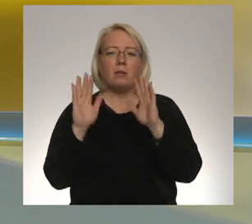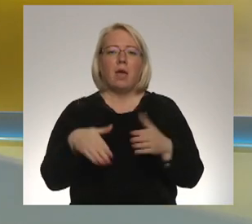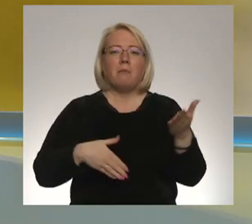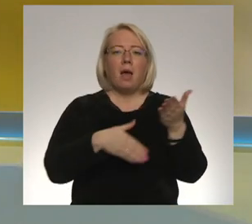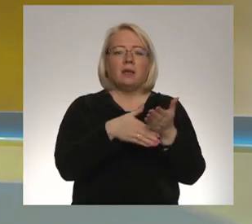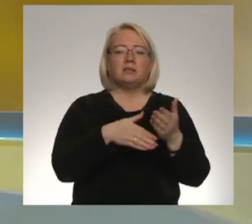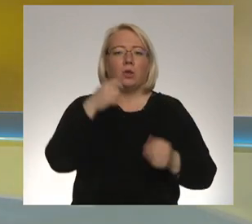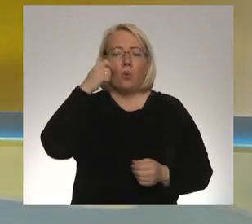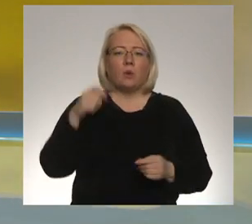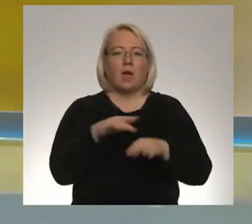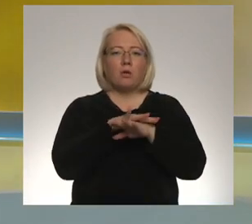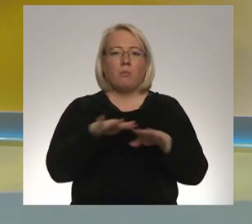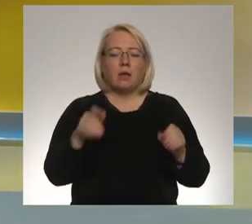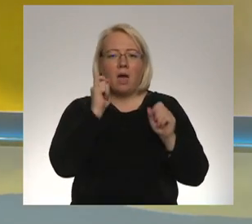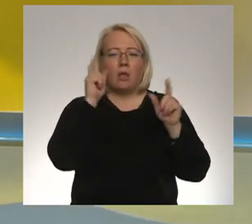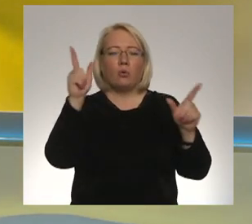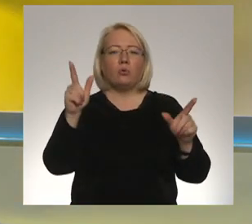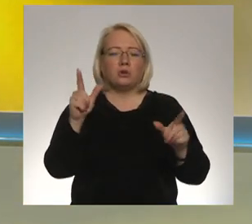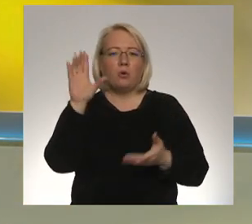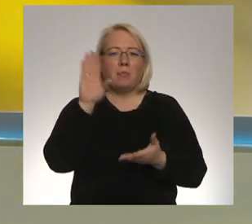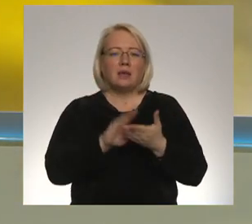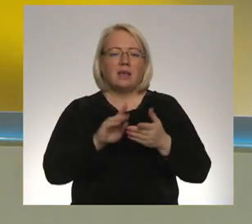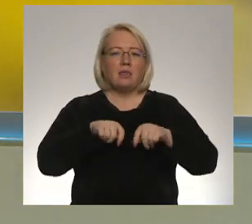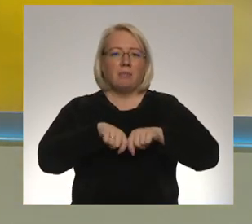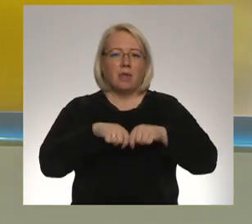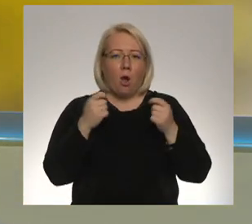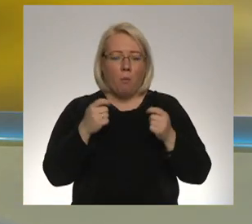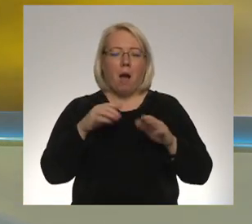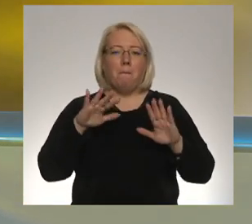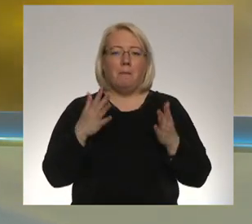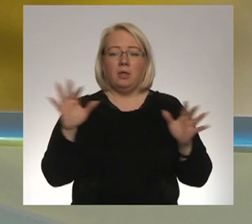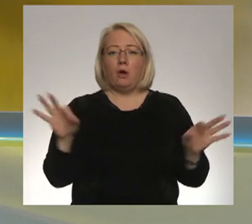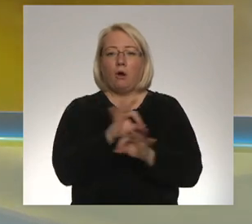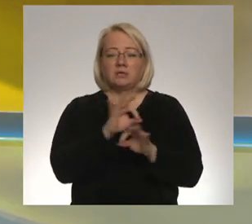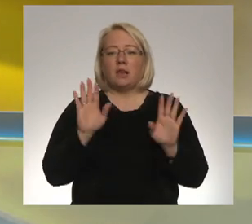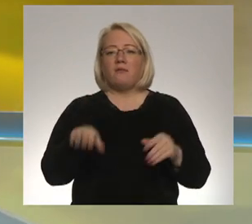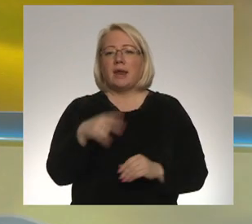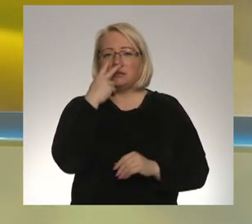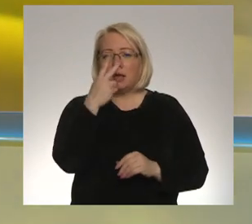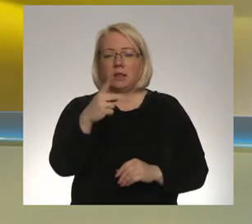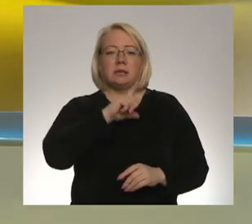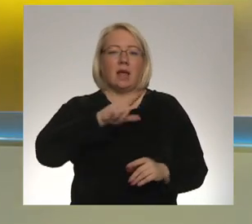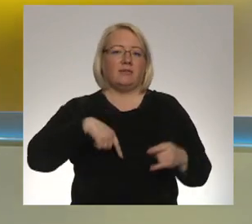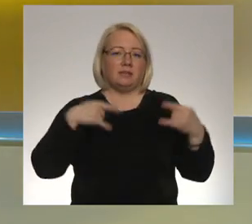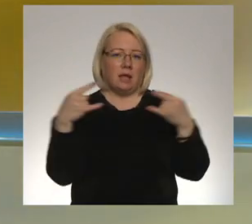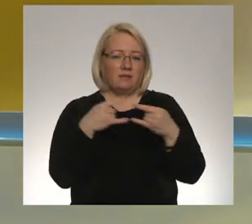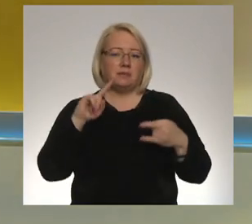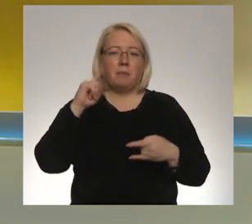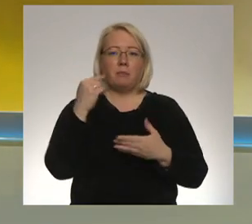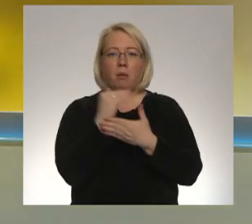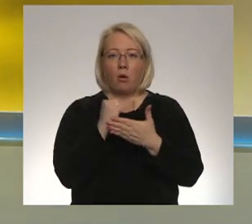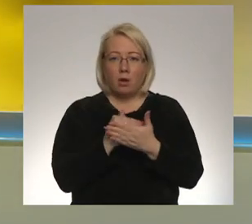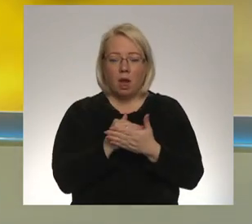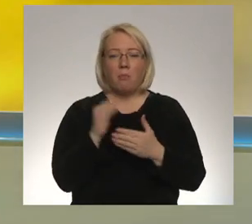ukraiņu bērniem atgūties no pieredzētām traumām, bet tātad koncertu jūs varēsiet vērot Latvijas televīzijas pirmajā kanālā,